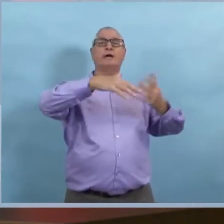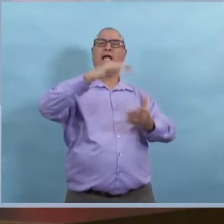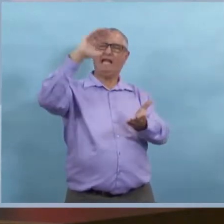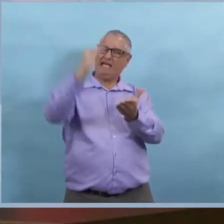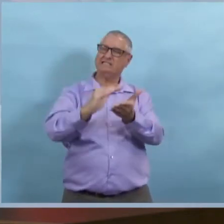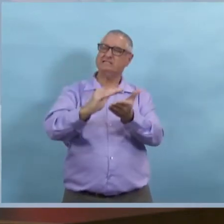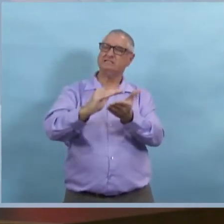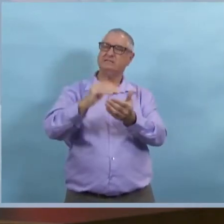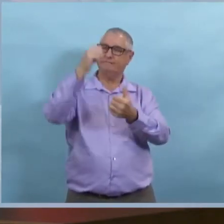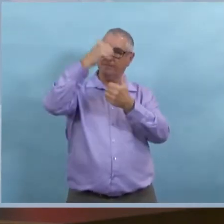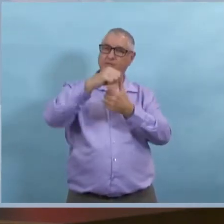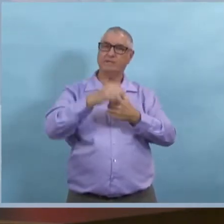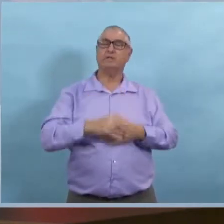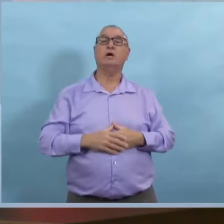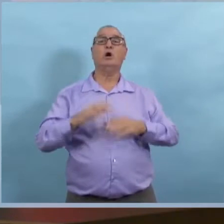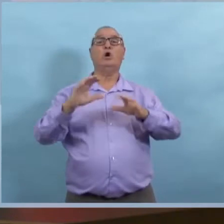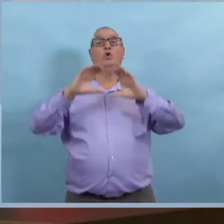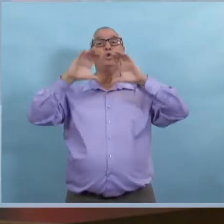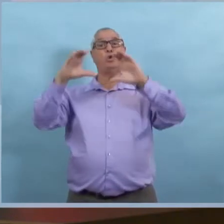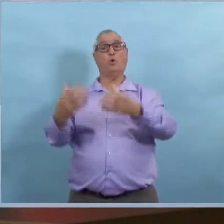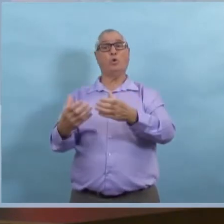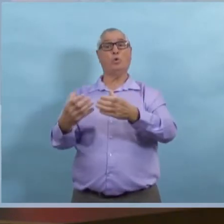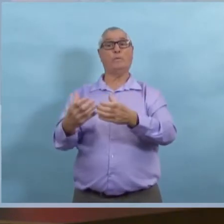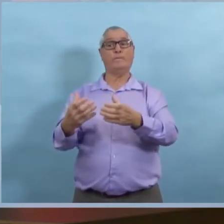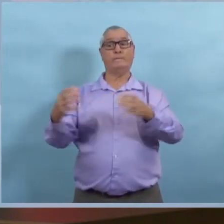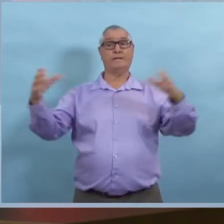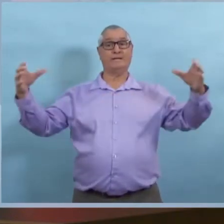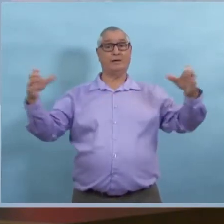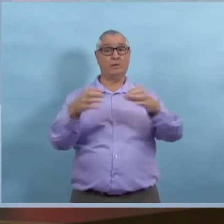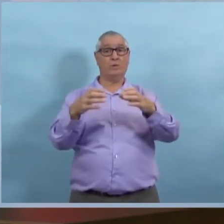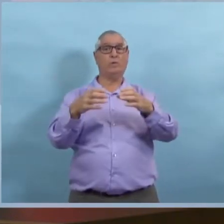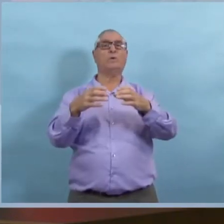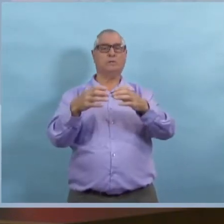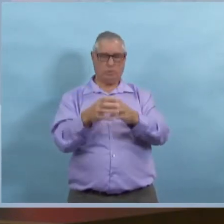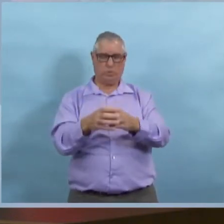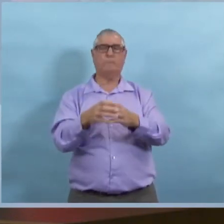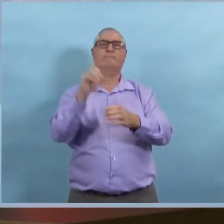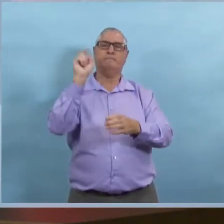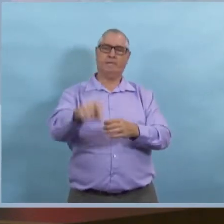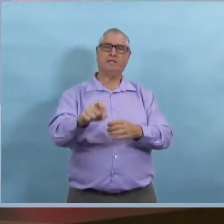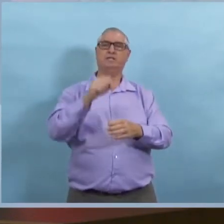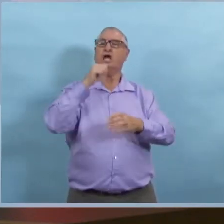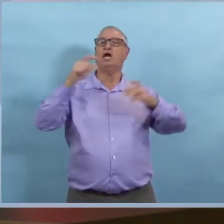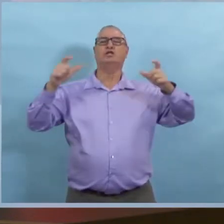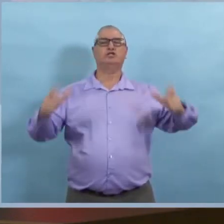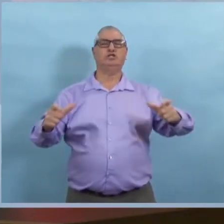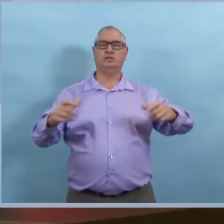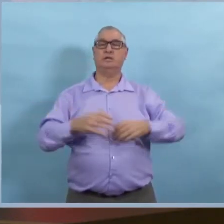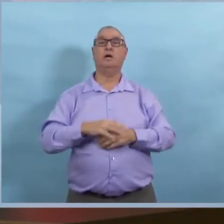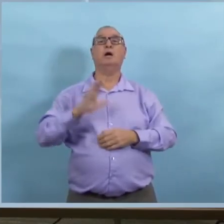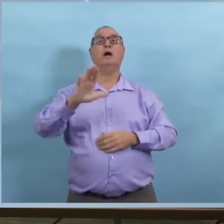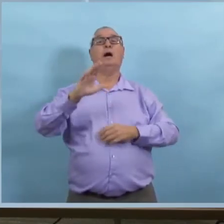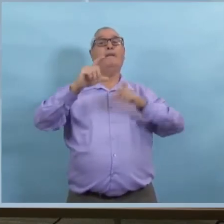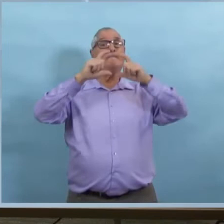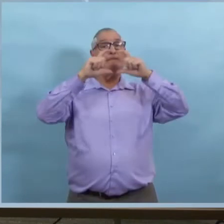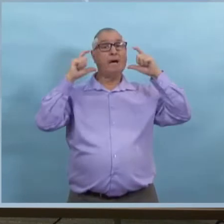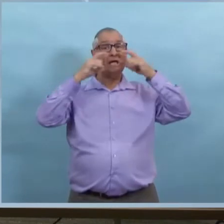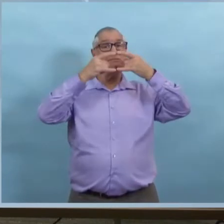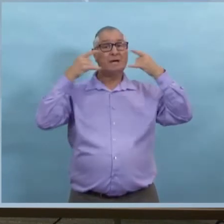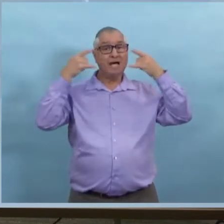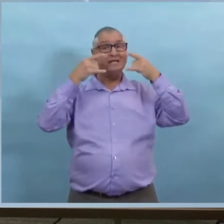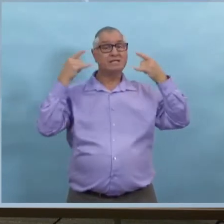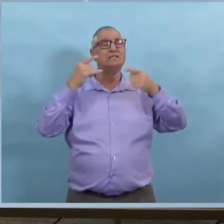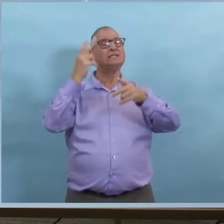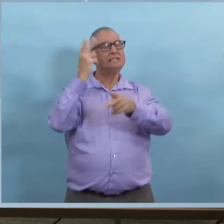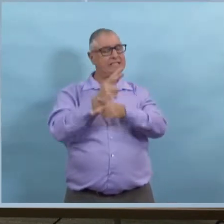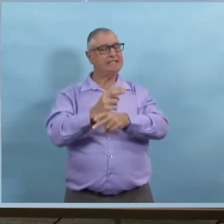suffisant. Il faut qu'on réduise le nombre de contacts dans les foyers avec ou sans masque. faut qu reste à la maison quand on est malade avec ou sans